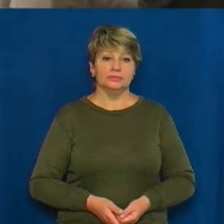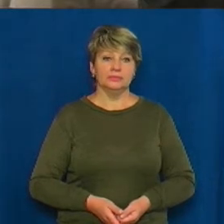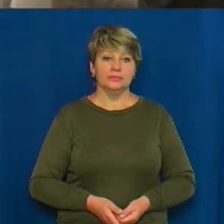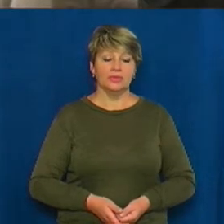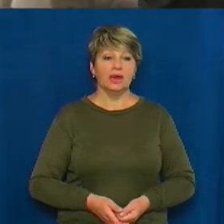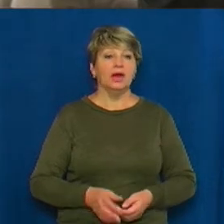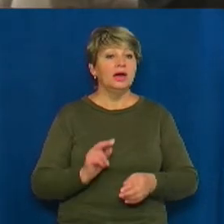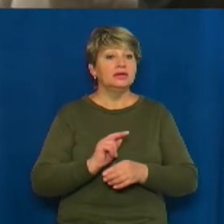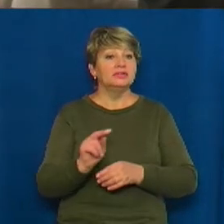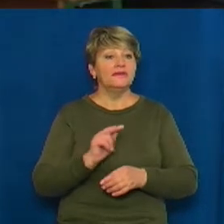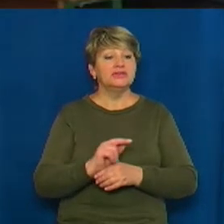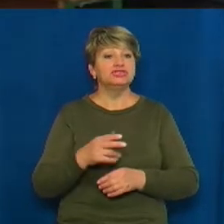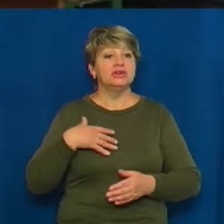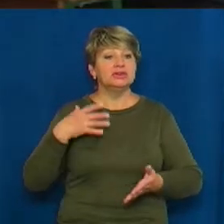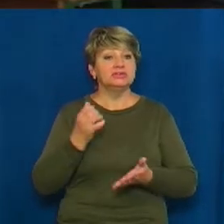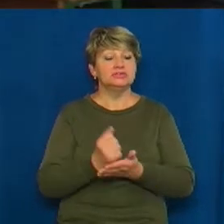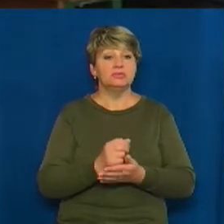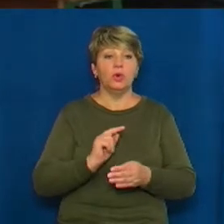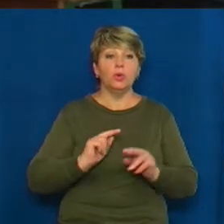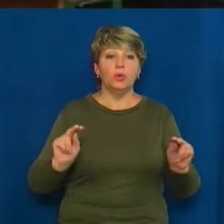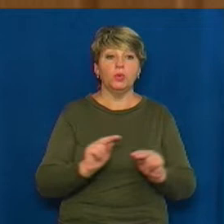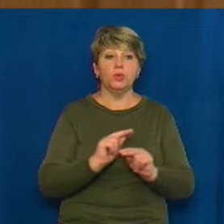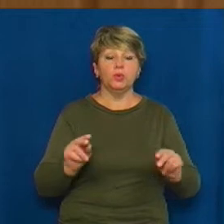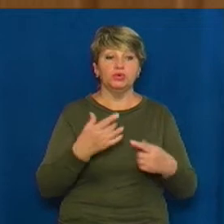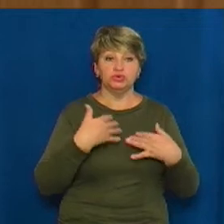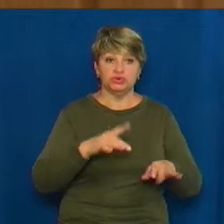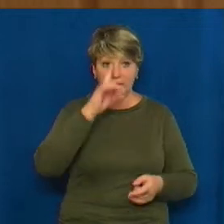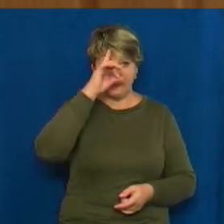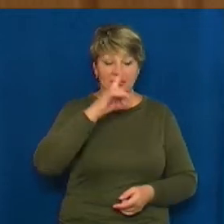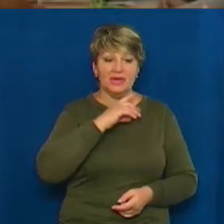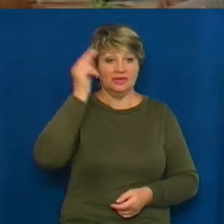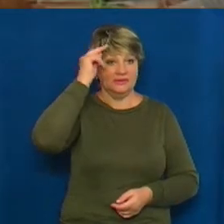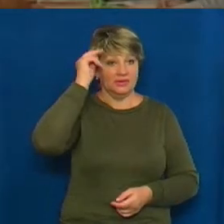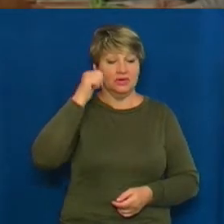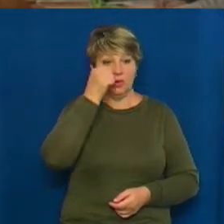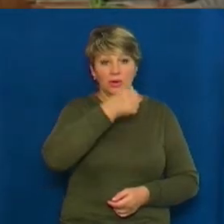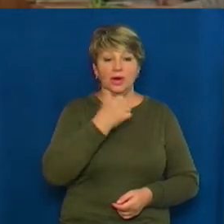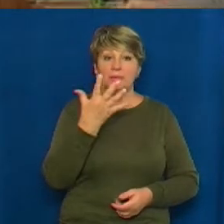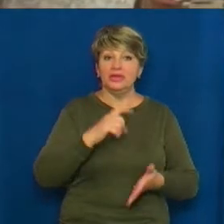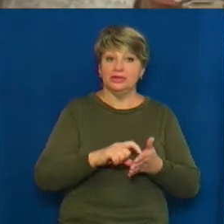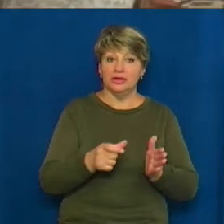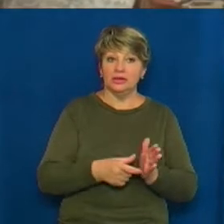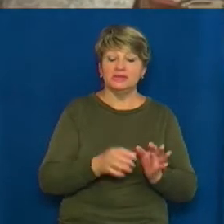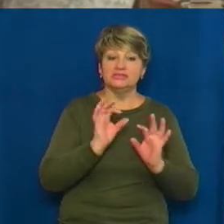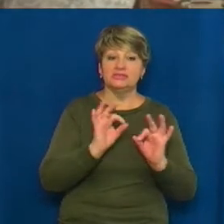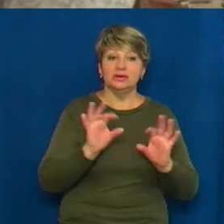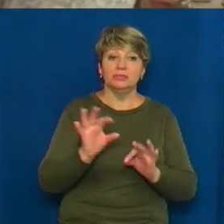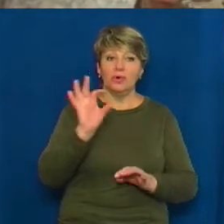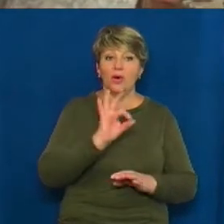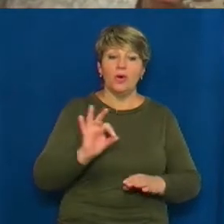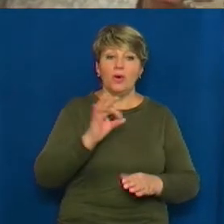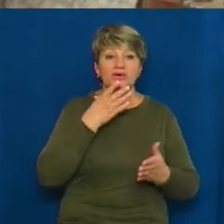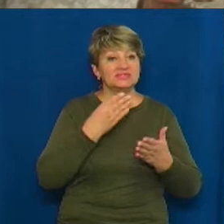Навчальні дисципліни у дітей вчителька викладає місяць з початку навчального року. П'ятикласники розповідають про свої враження. Дуже весело